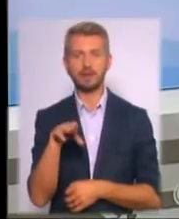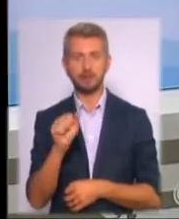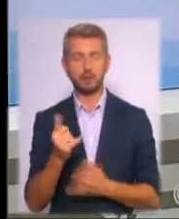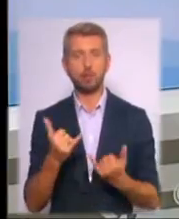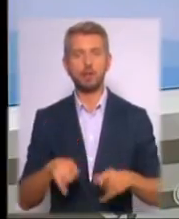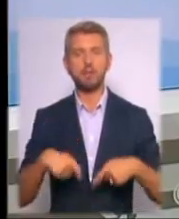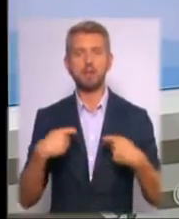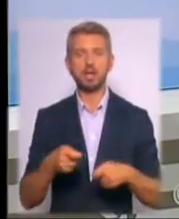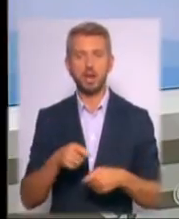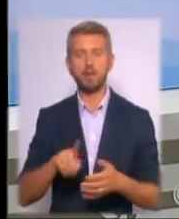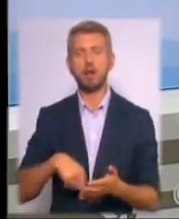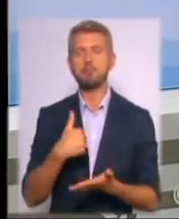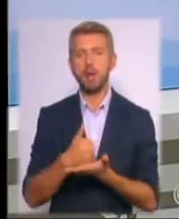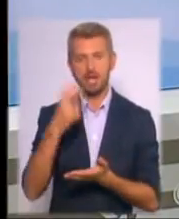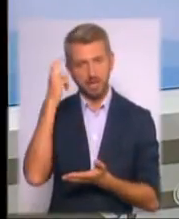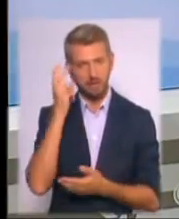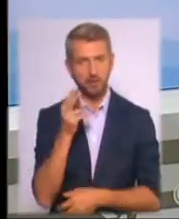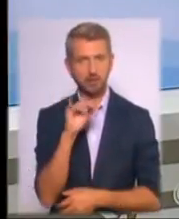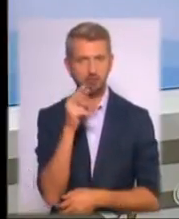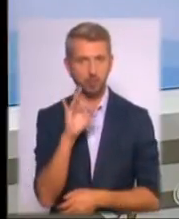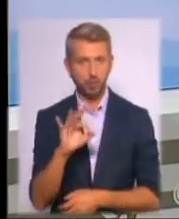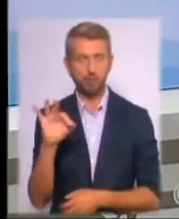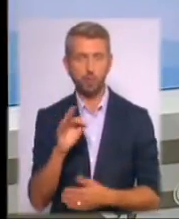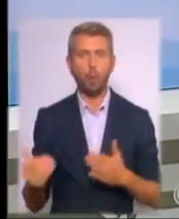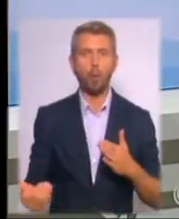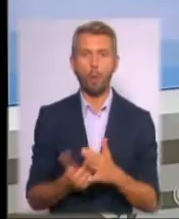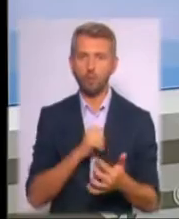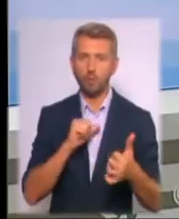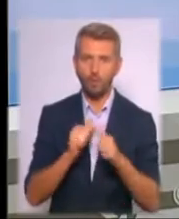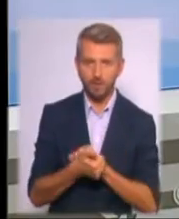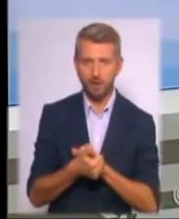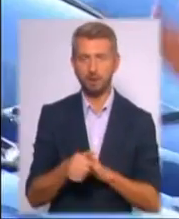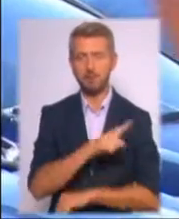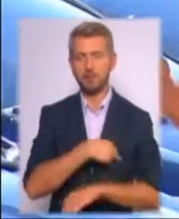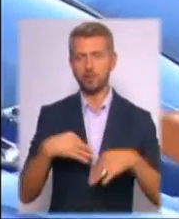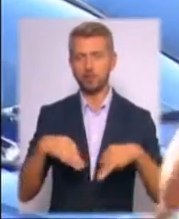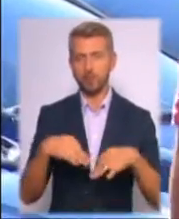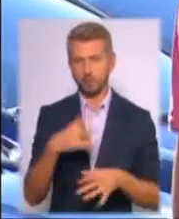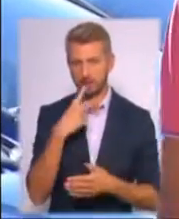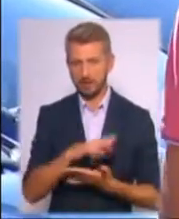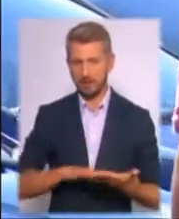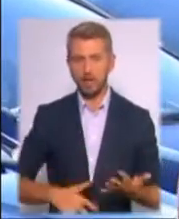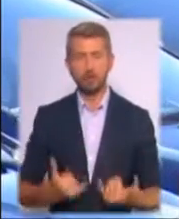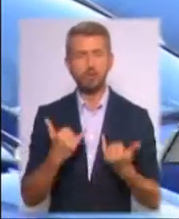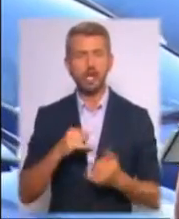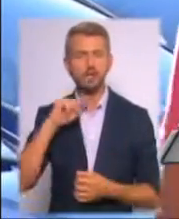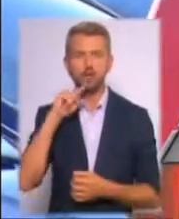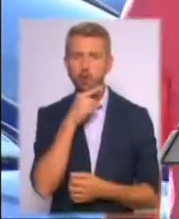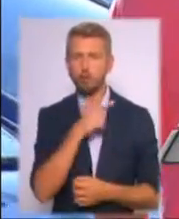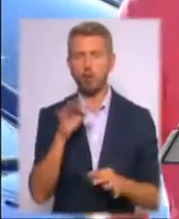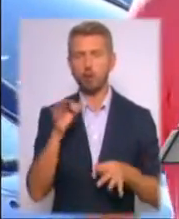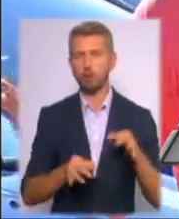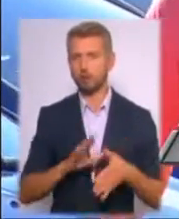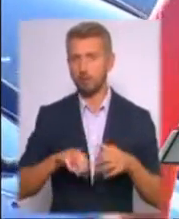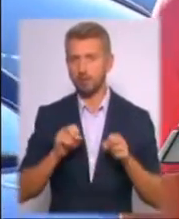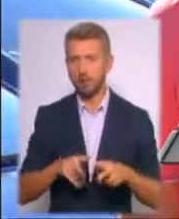Києва Віталій Кличко. Про оновлення медичного автопарку Вадим Ярошенко. Сучасні, економні та екологічно безпечні.